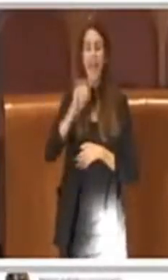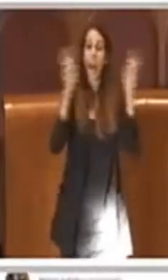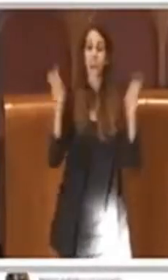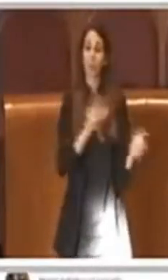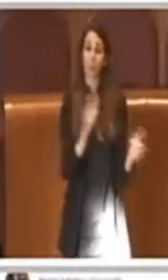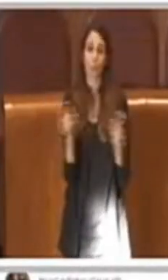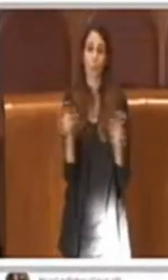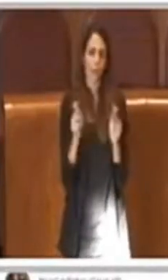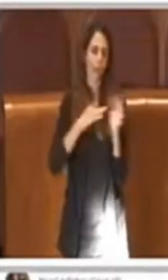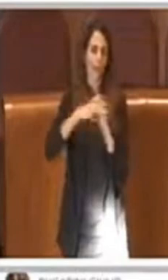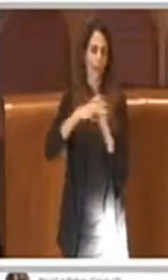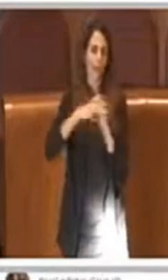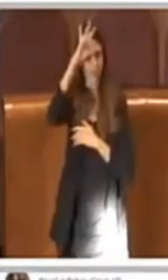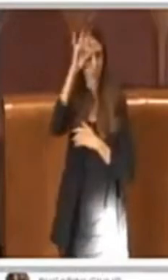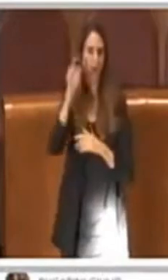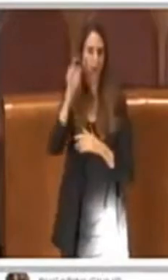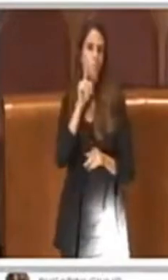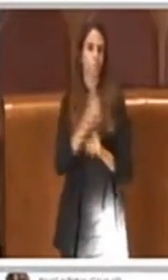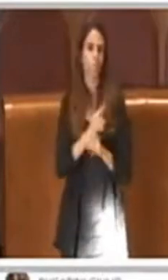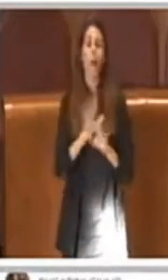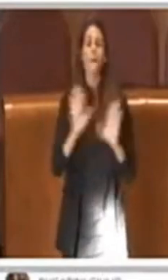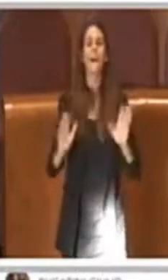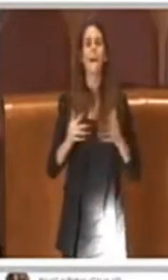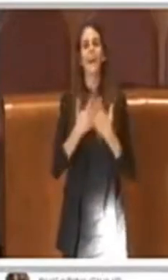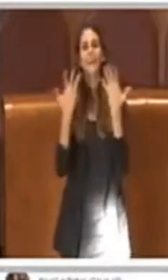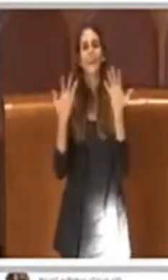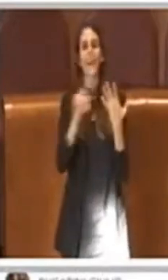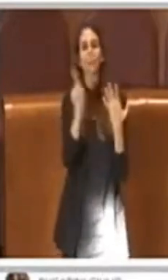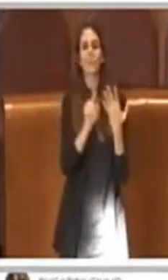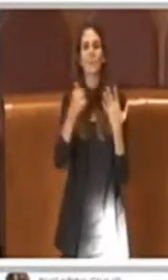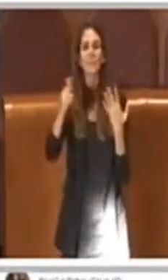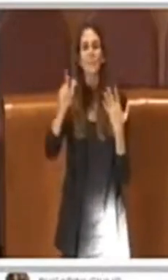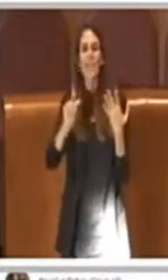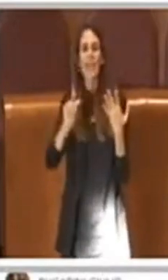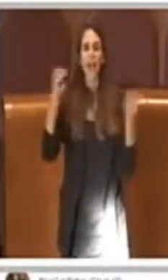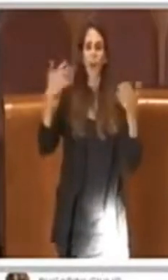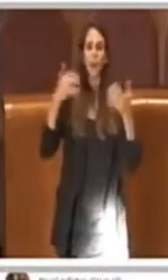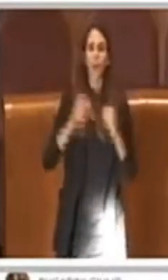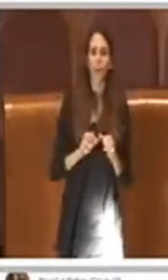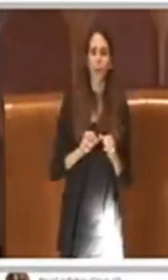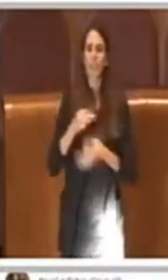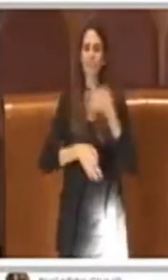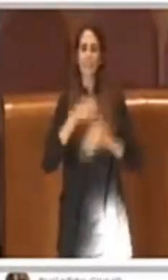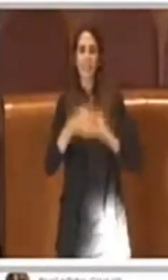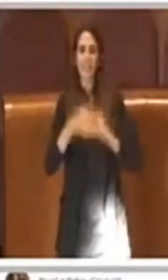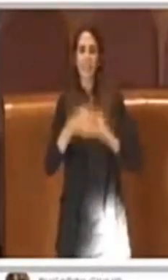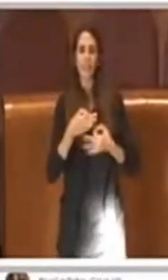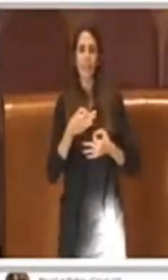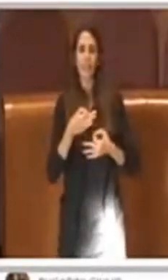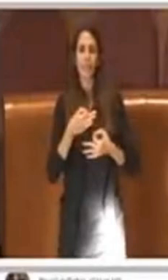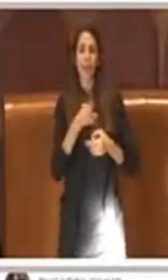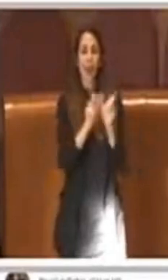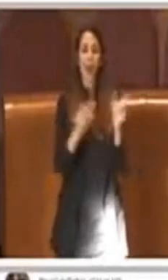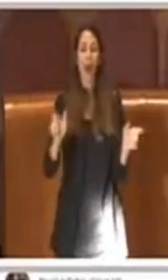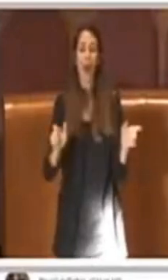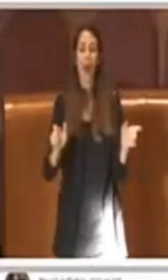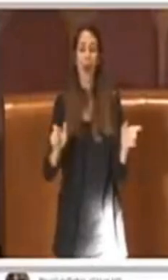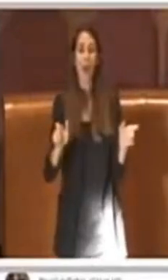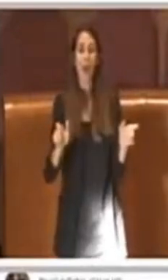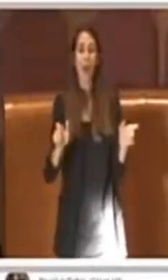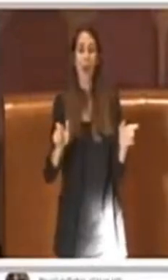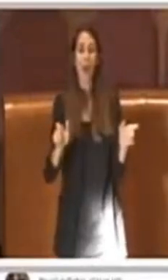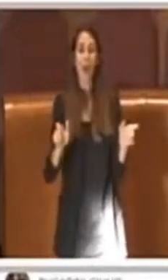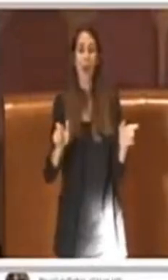nel merito, ma è evidente che la ZDL non può essere ridotta. Ha un contentino da dare ai commercianti in luogo di